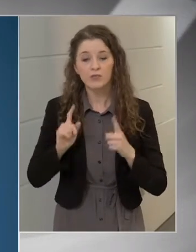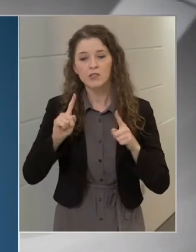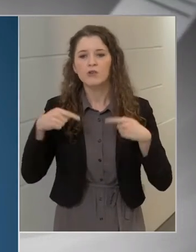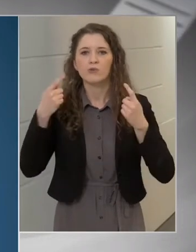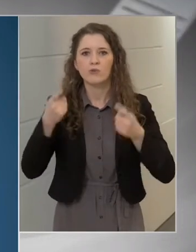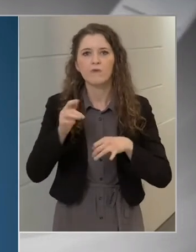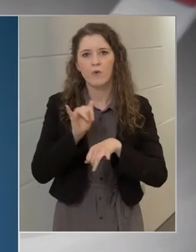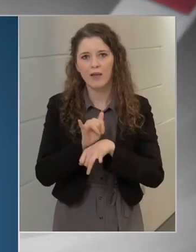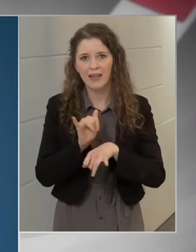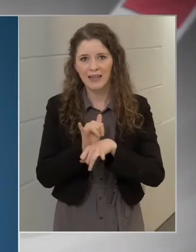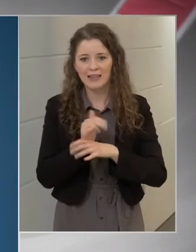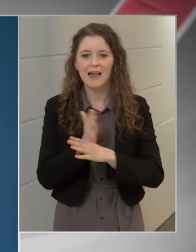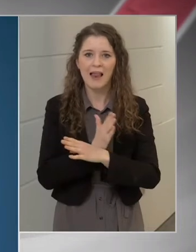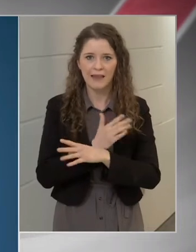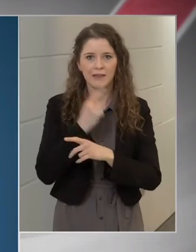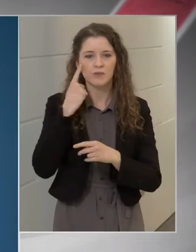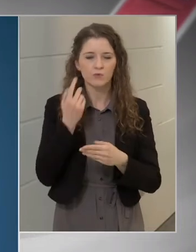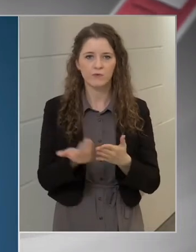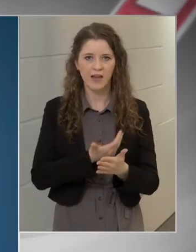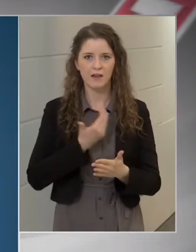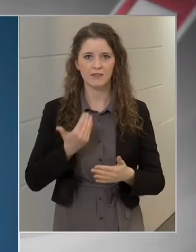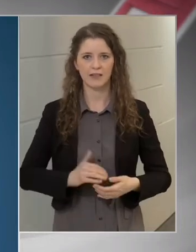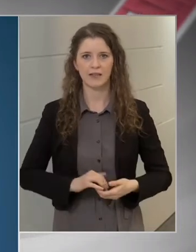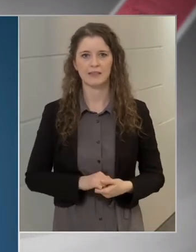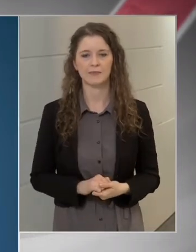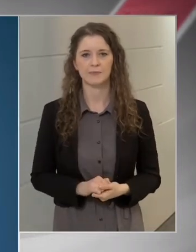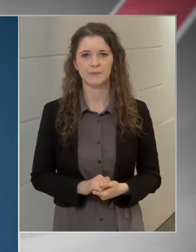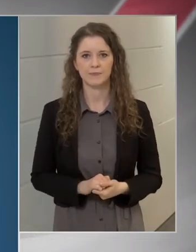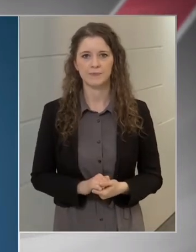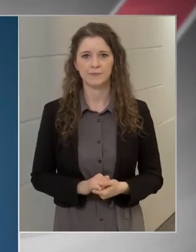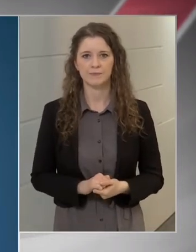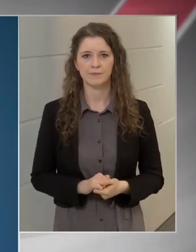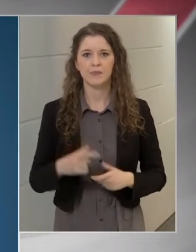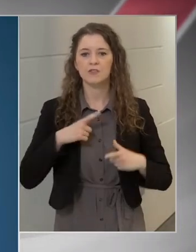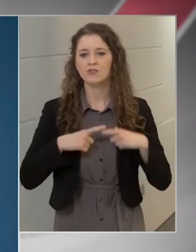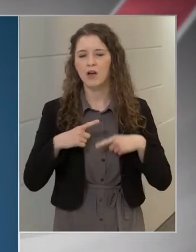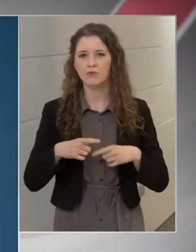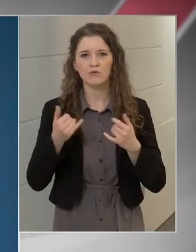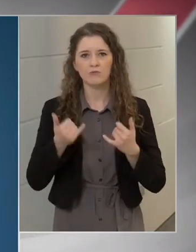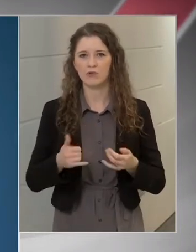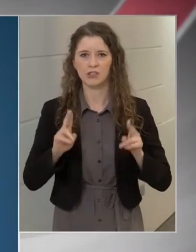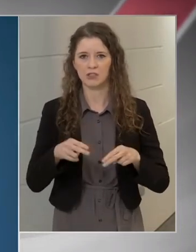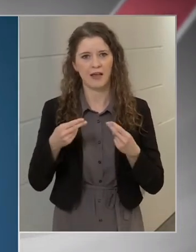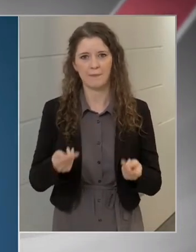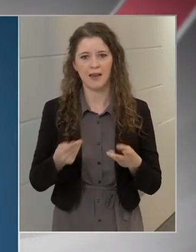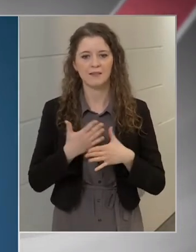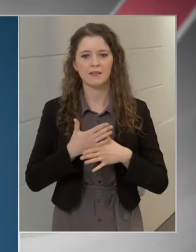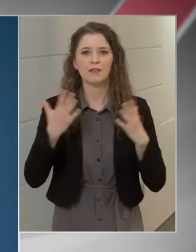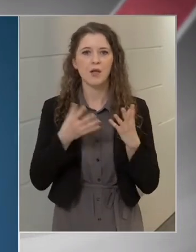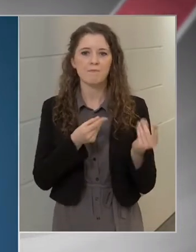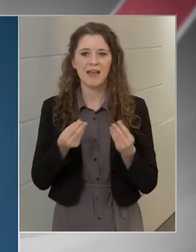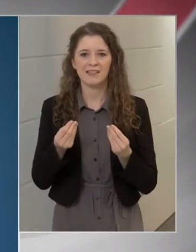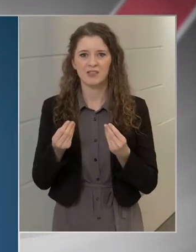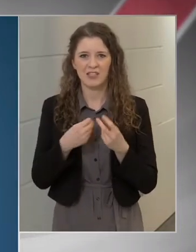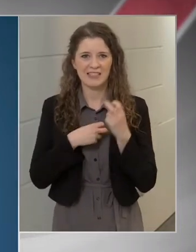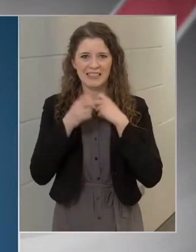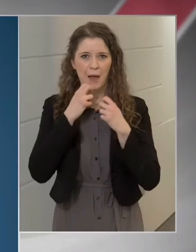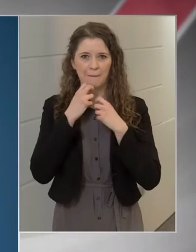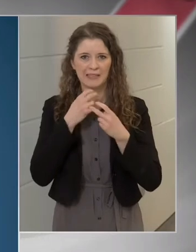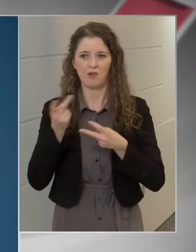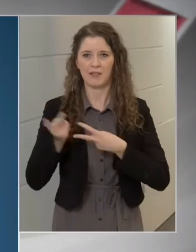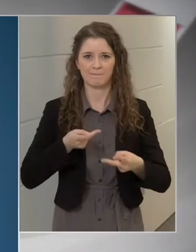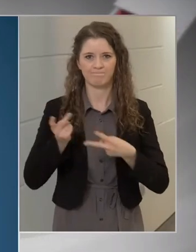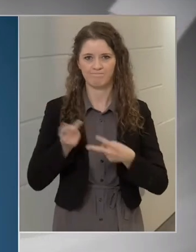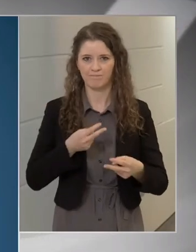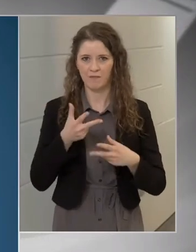hét elején tudjuk majd felhasználni. Sajnos most sem lehet nagy mennyiségekre számítani a vakcinákból,